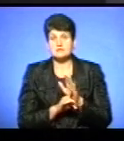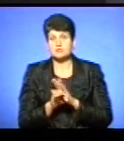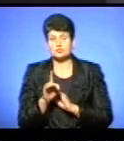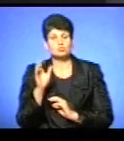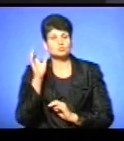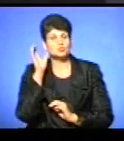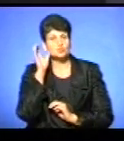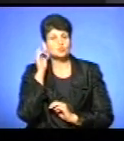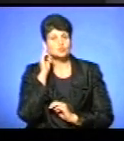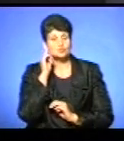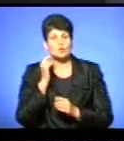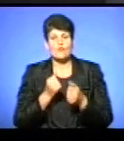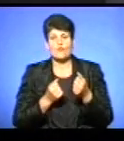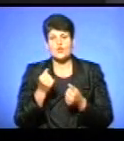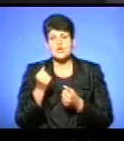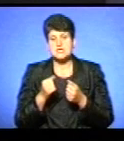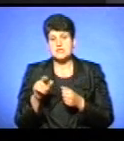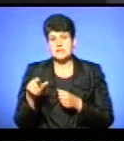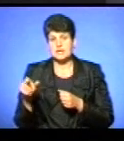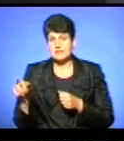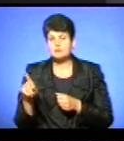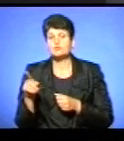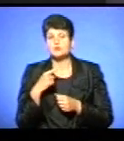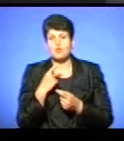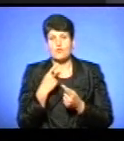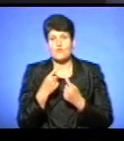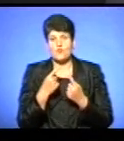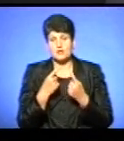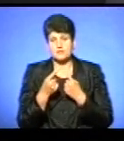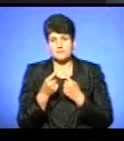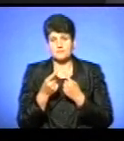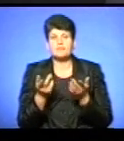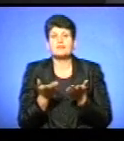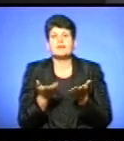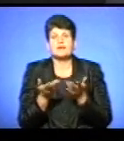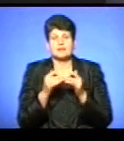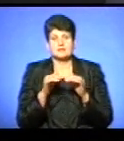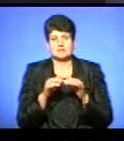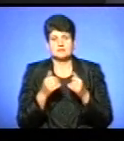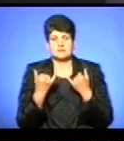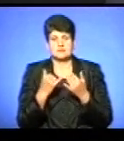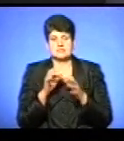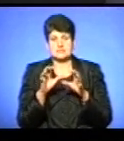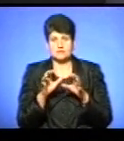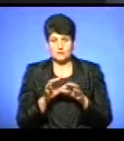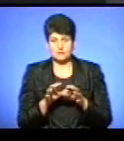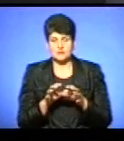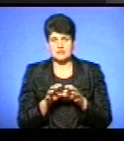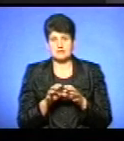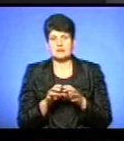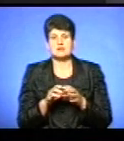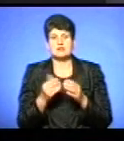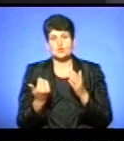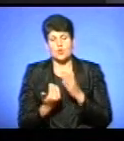думку водіїв, що вони кажуть з приводу того, яке діюче законодавство, і з приводу нового